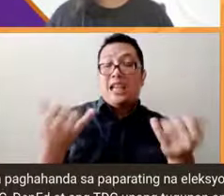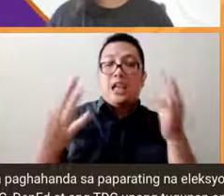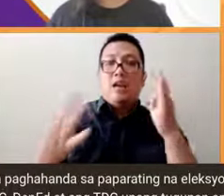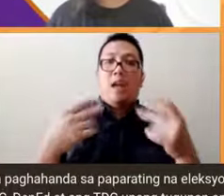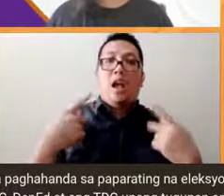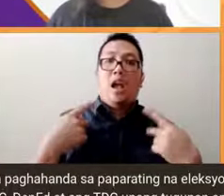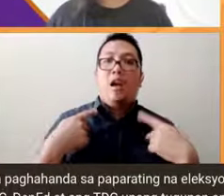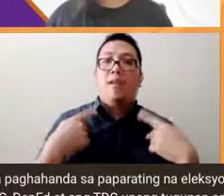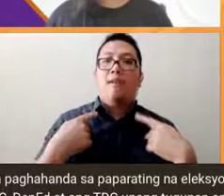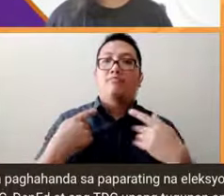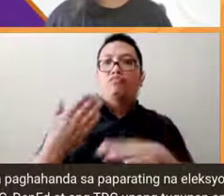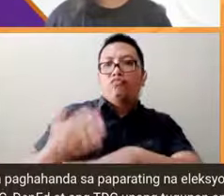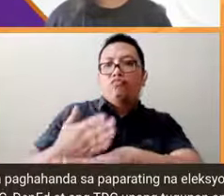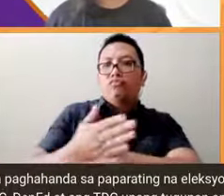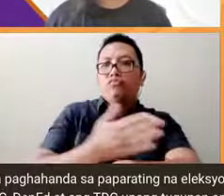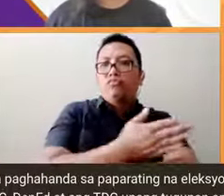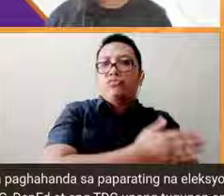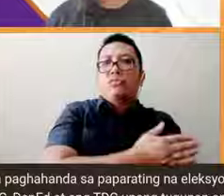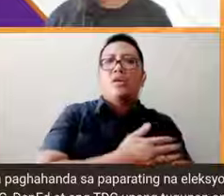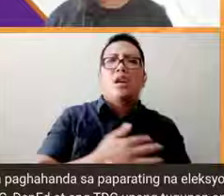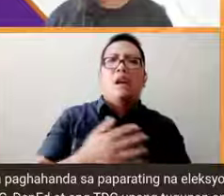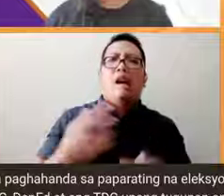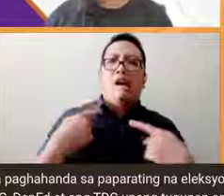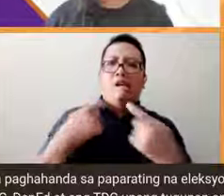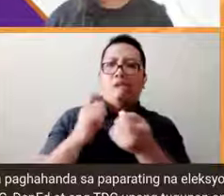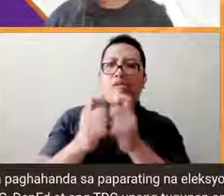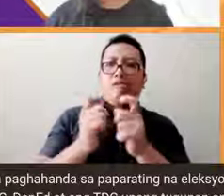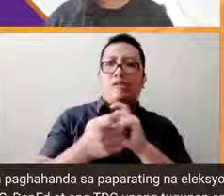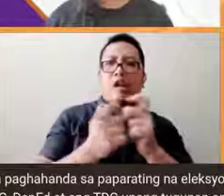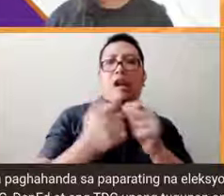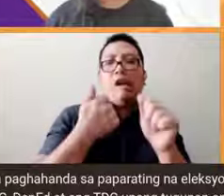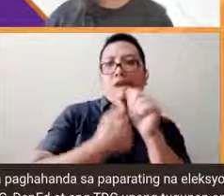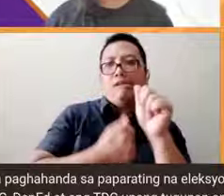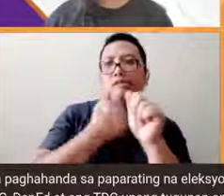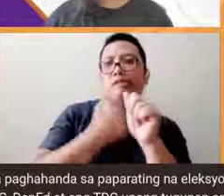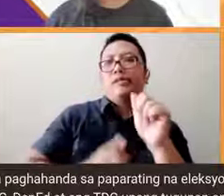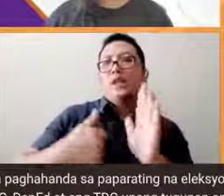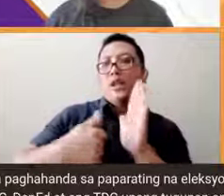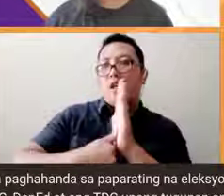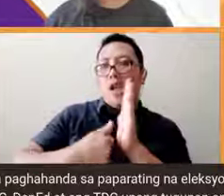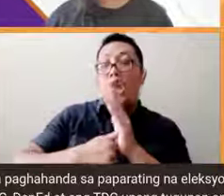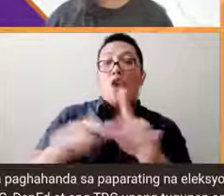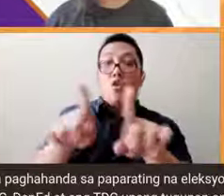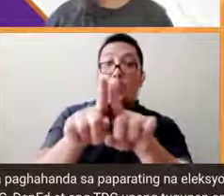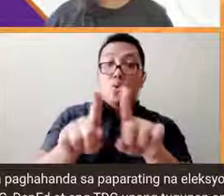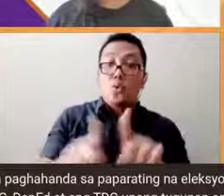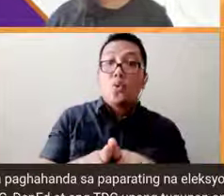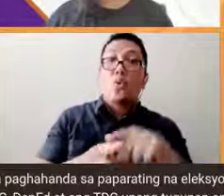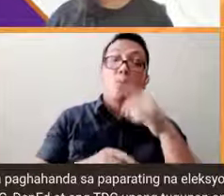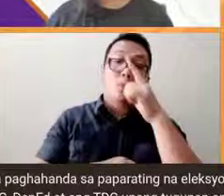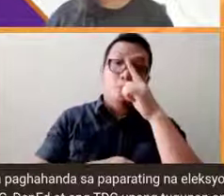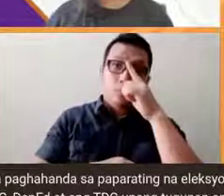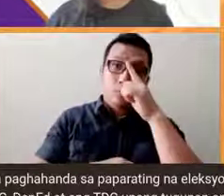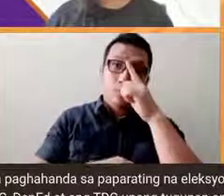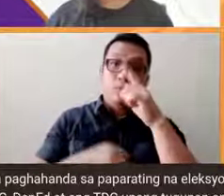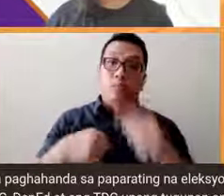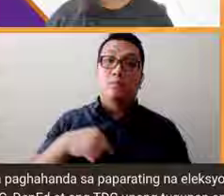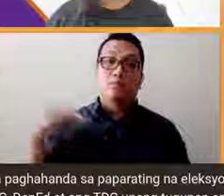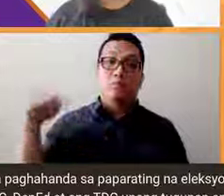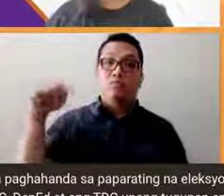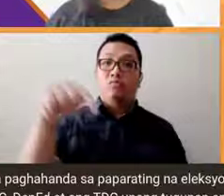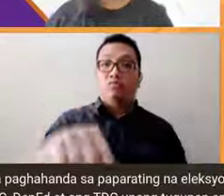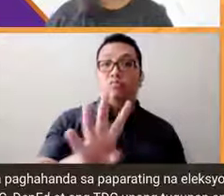na mangyayari kasi diba may changes yan every election and of course yung pagbaba din namin sa ground yung voter